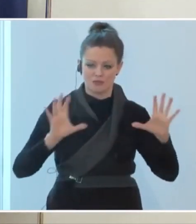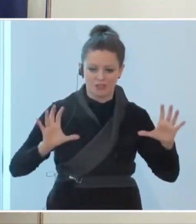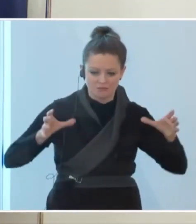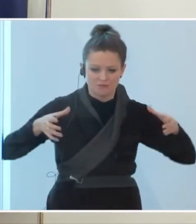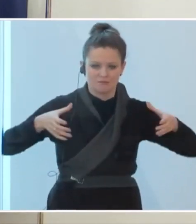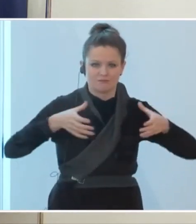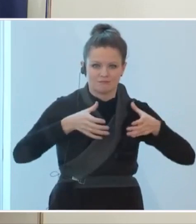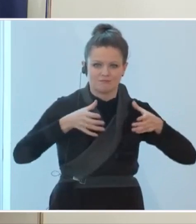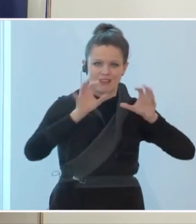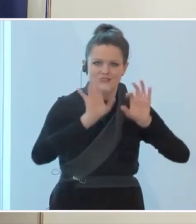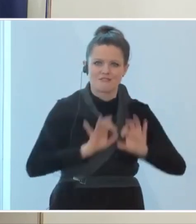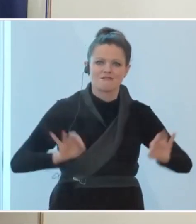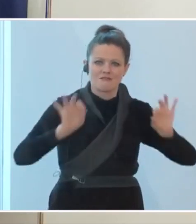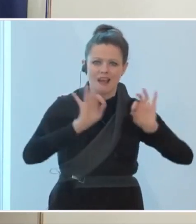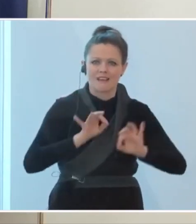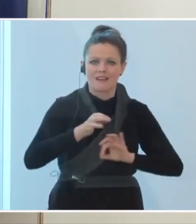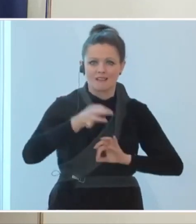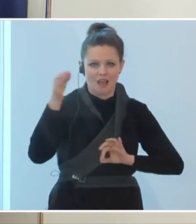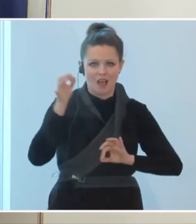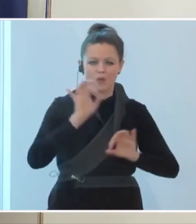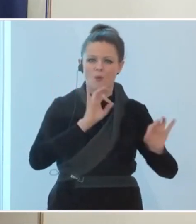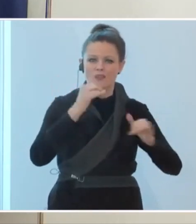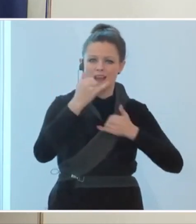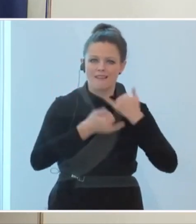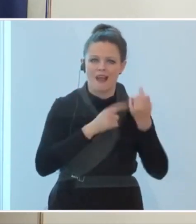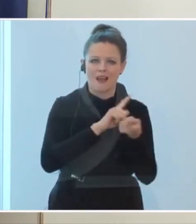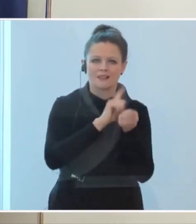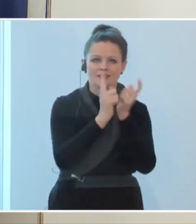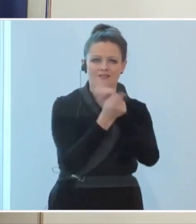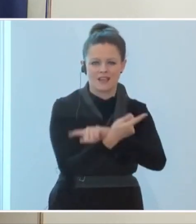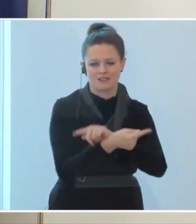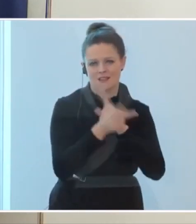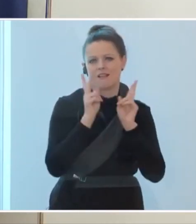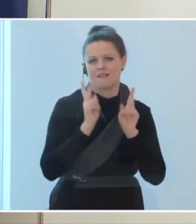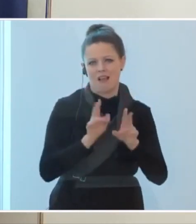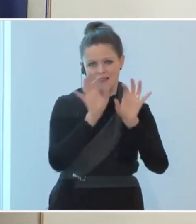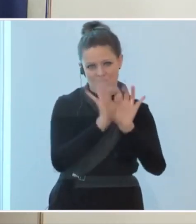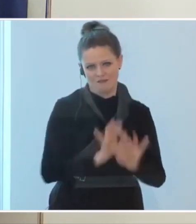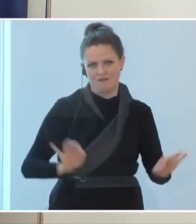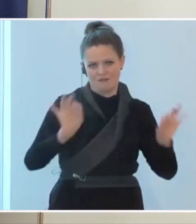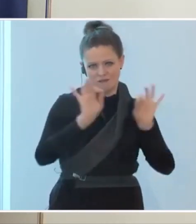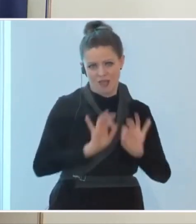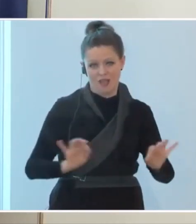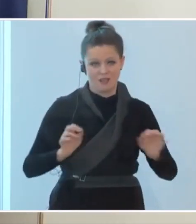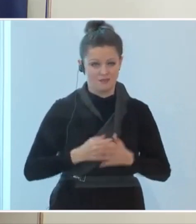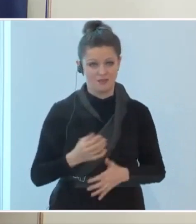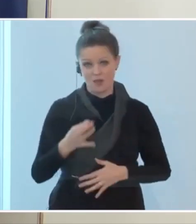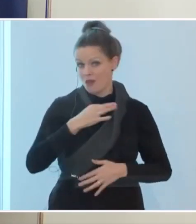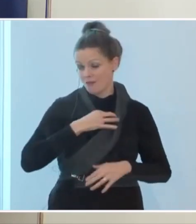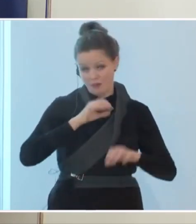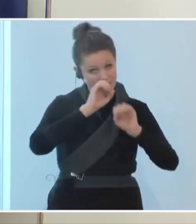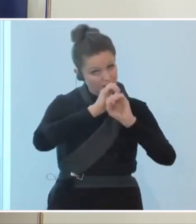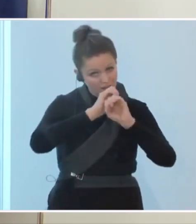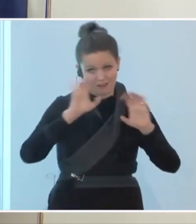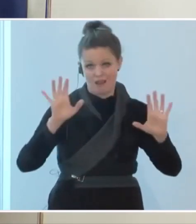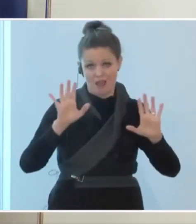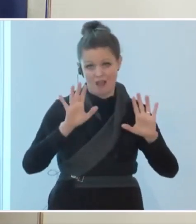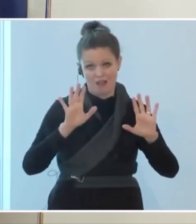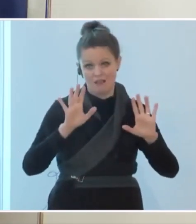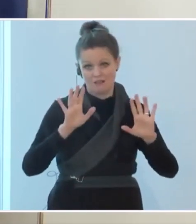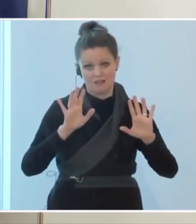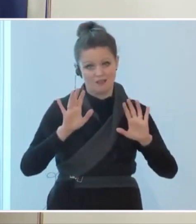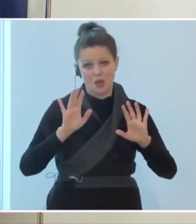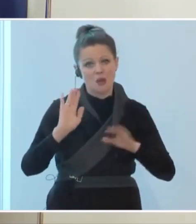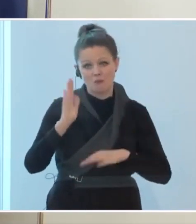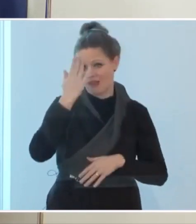Feiertage bzw. den Jahreswechsel verbringen kann. Mir ist vollkommen bewusst, dass das nicht ein